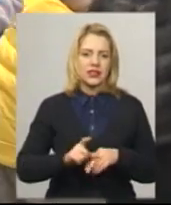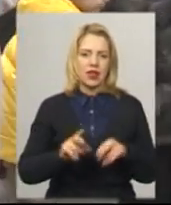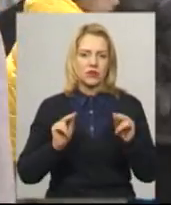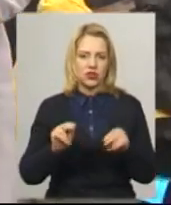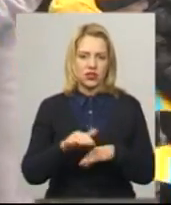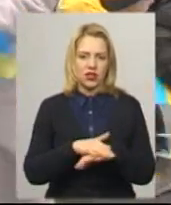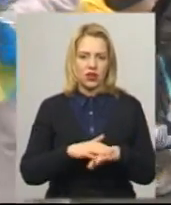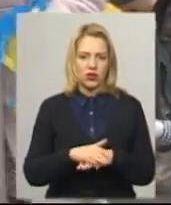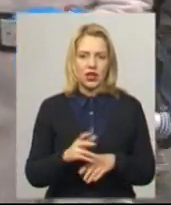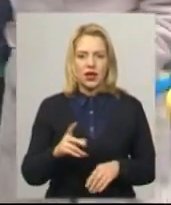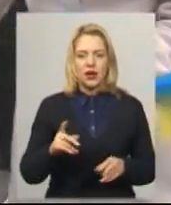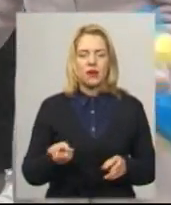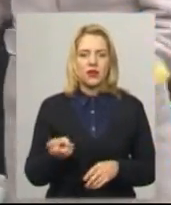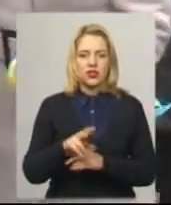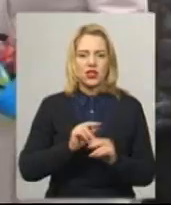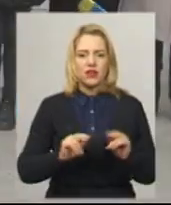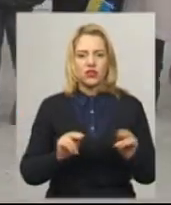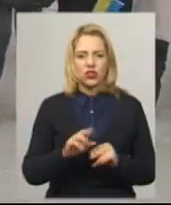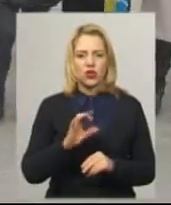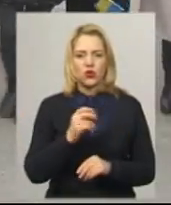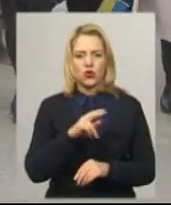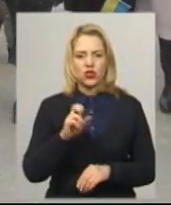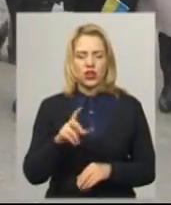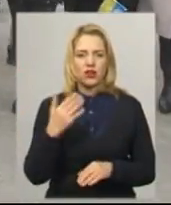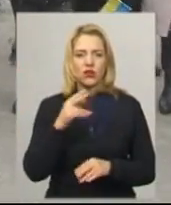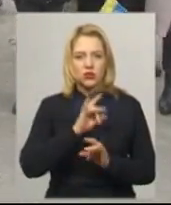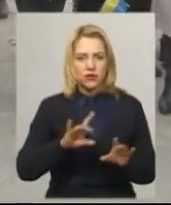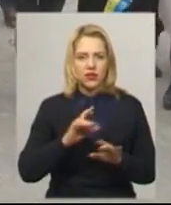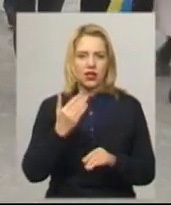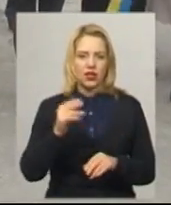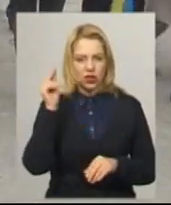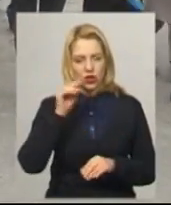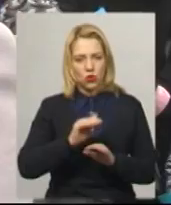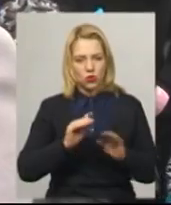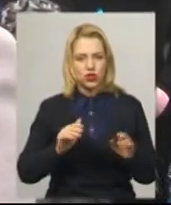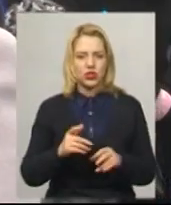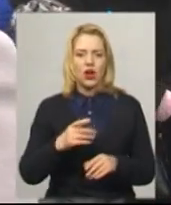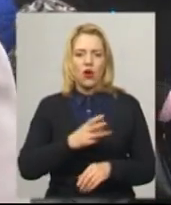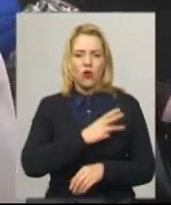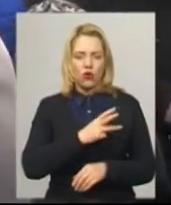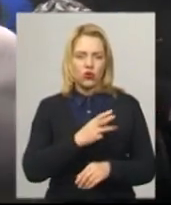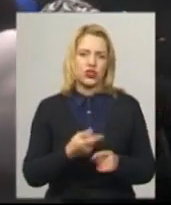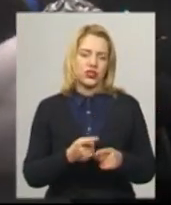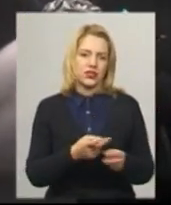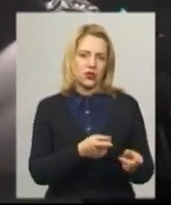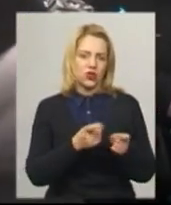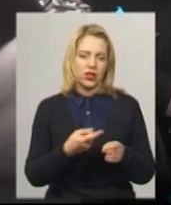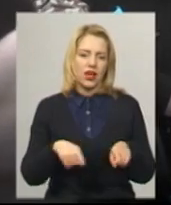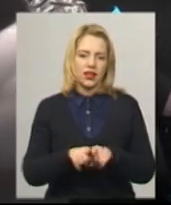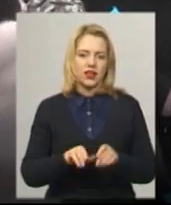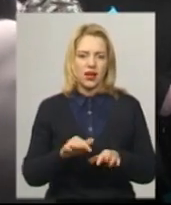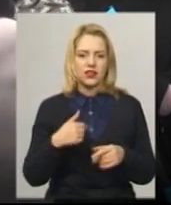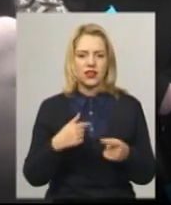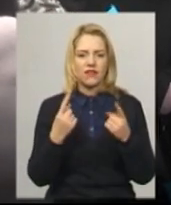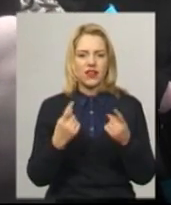Зі школярами прийшла вчителька Наталія Юрчак. Вона розповідає, її учні охоче долучаються до подібних акцій. Для нас сьогодні велике свято, тому що